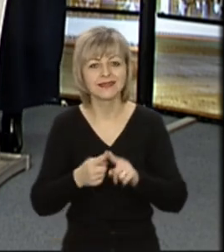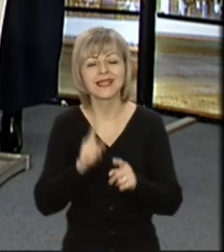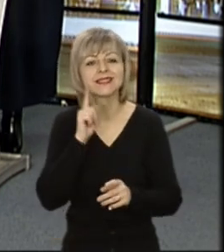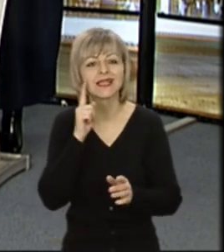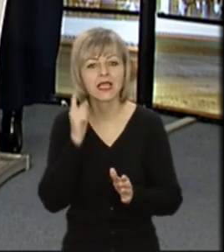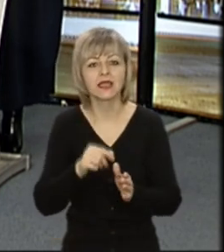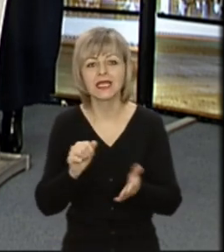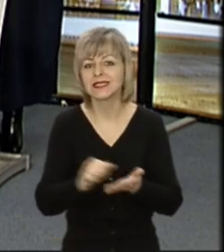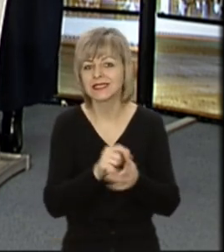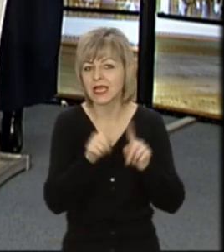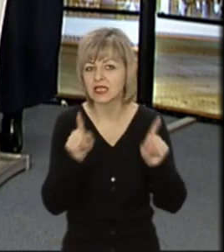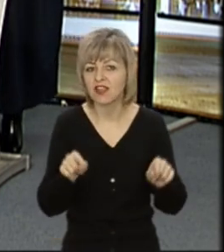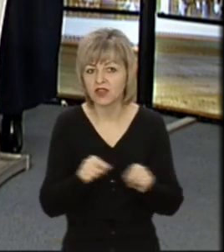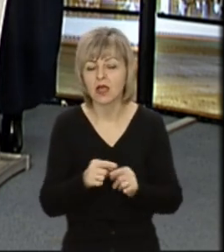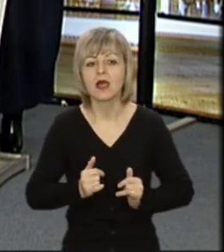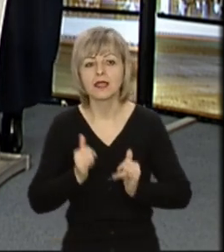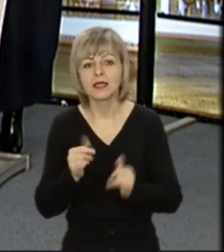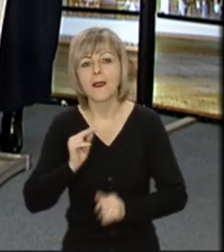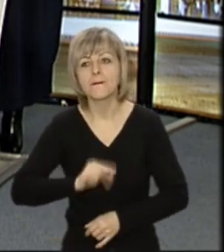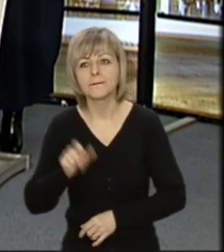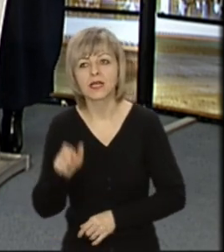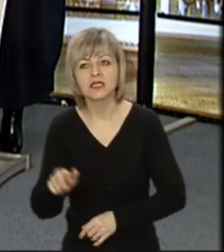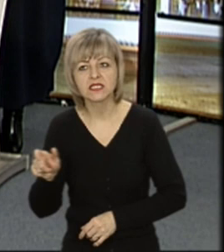сертифікатами. Також для працівників.